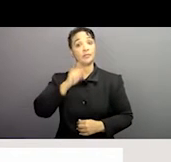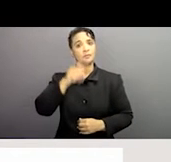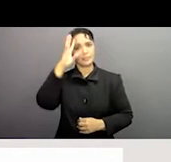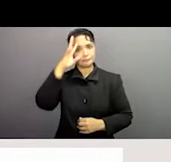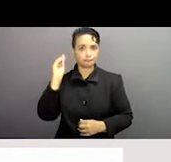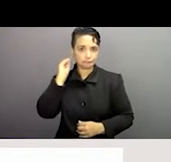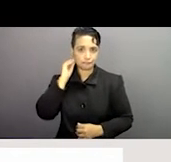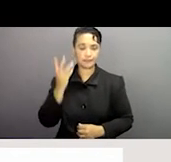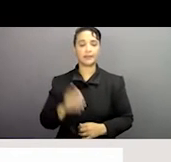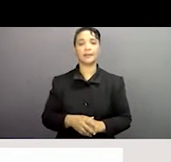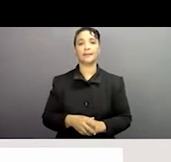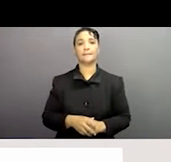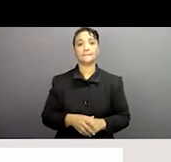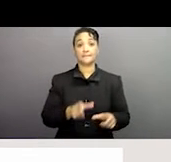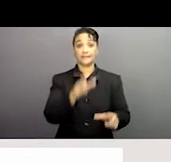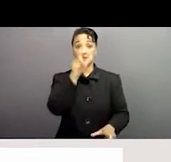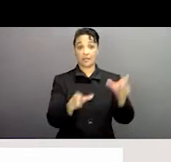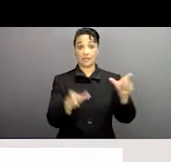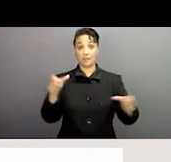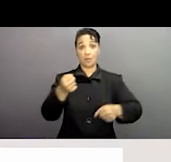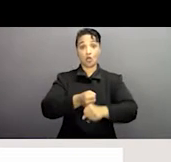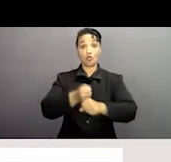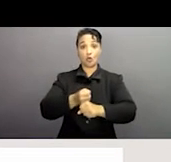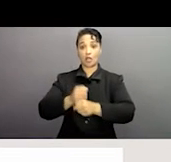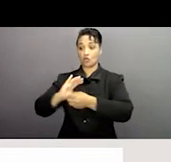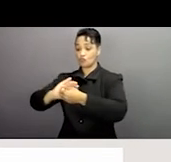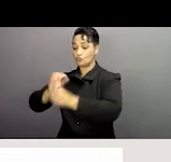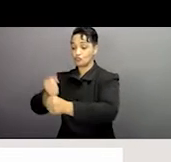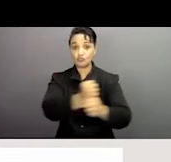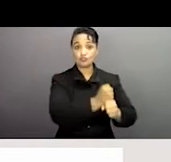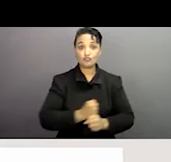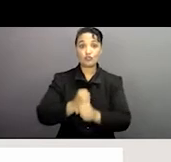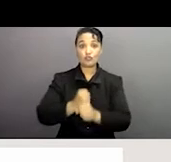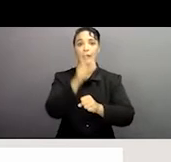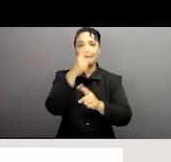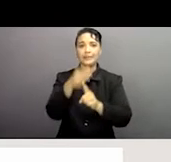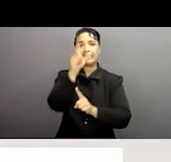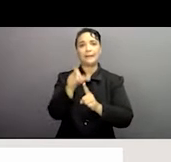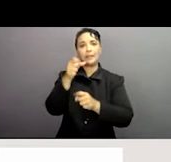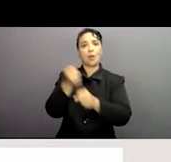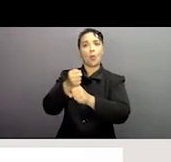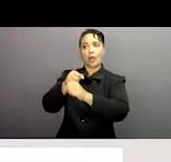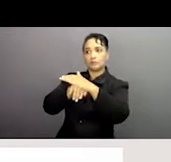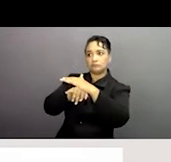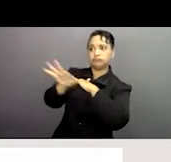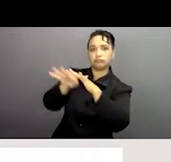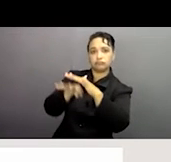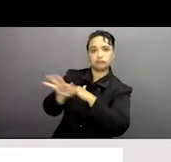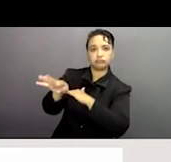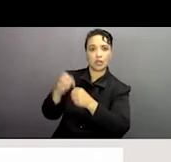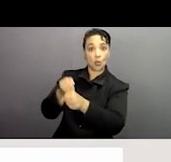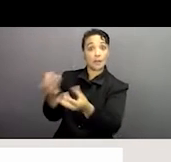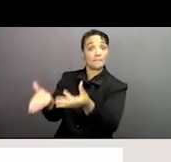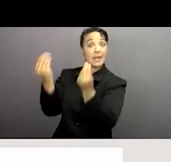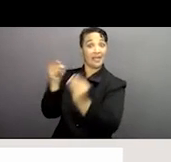à l'esprit également que la protection de ces travailleurs, y compris les migrants, les travailleurs migrants, ne doit